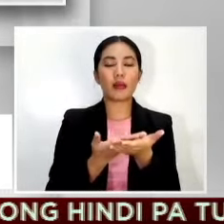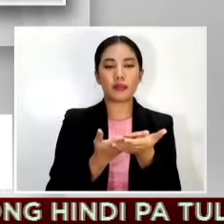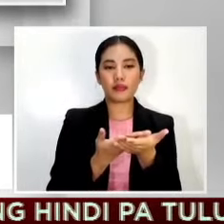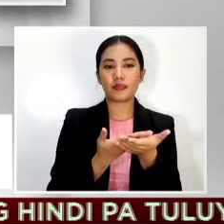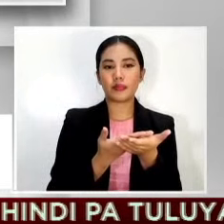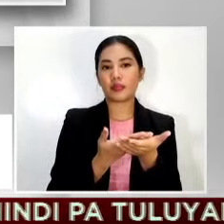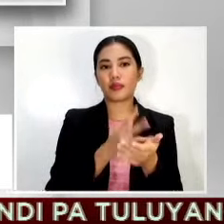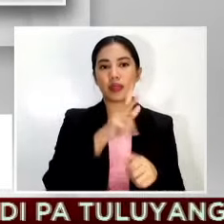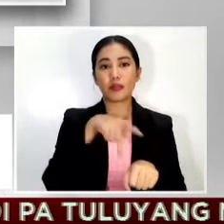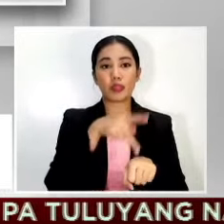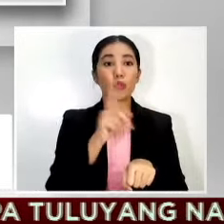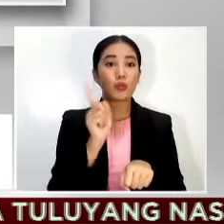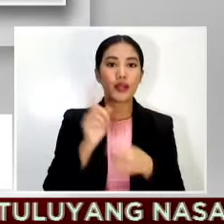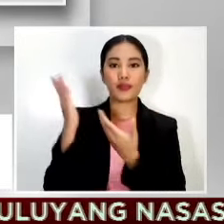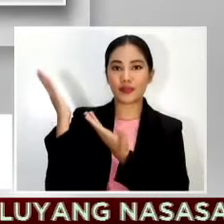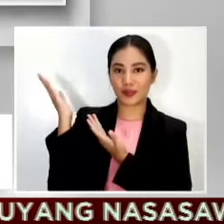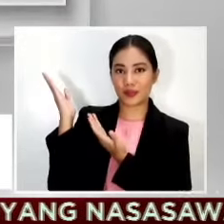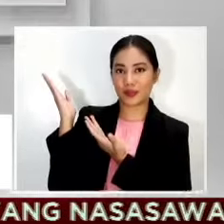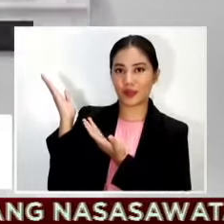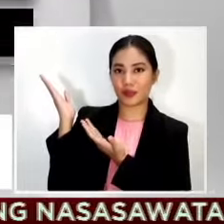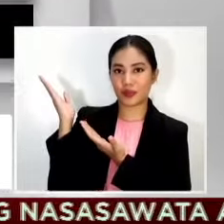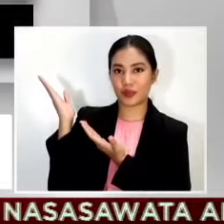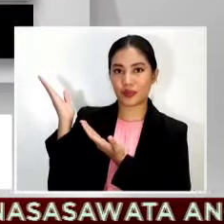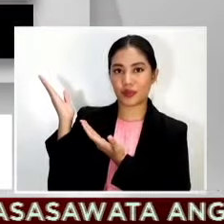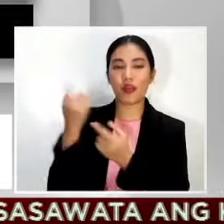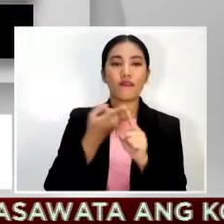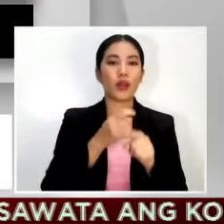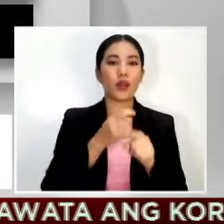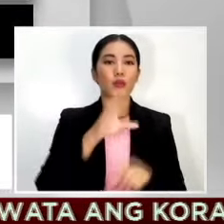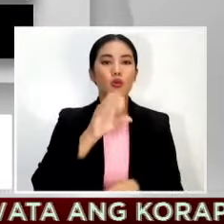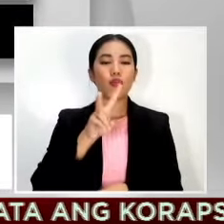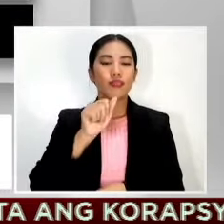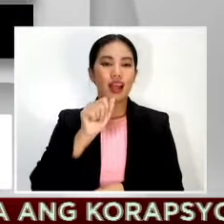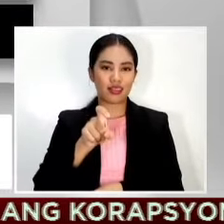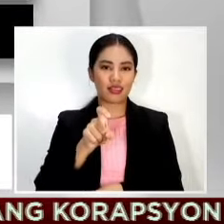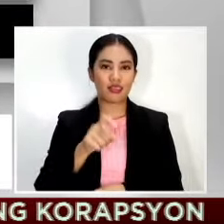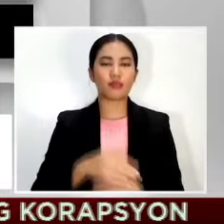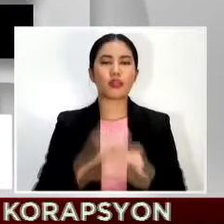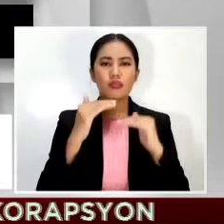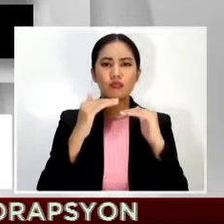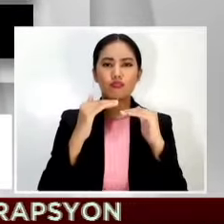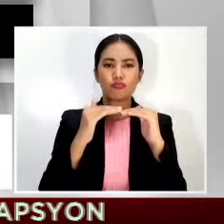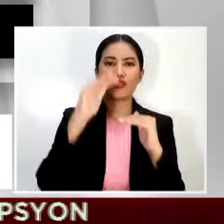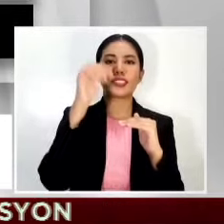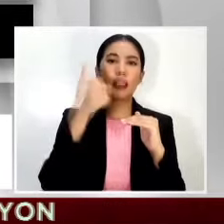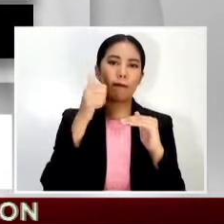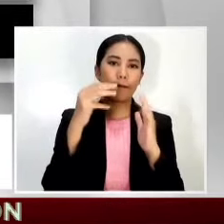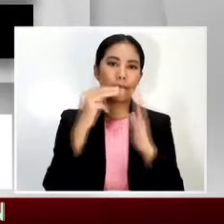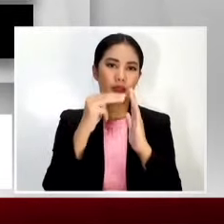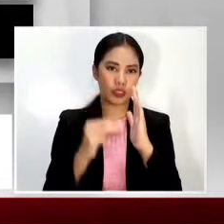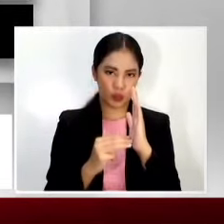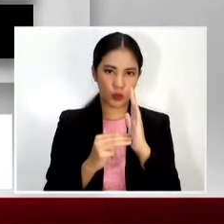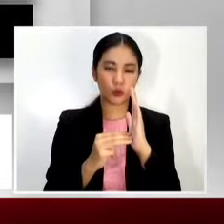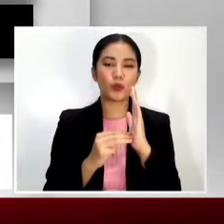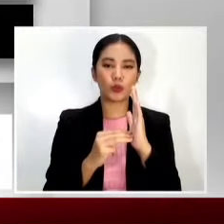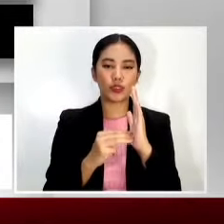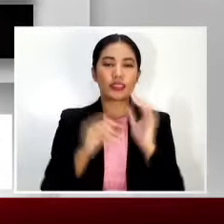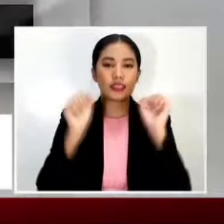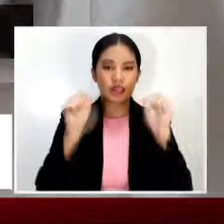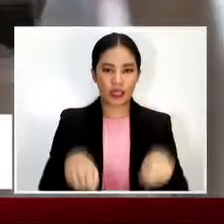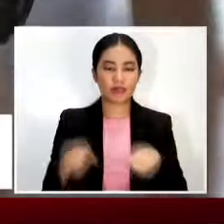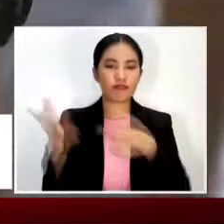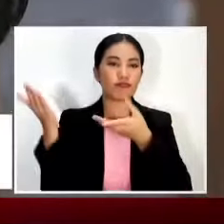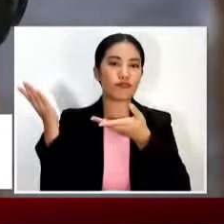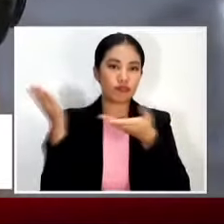at Pfizer na galing sa COVAX facility Higit 10 milyong bakuna naman ang nakikita ng gobyerno na maide deliver sa susunod na